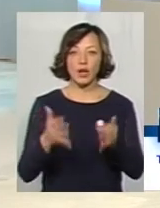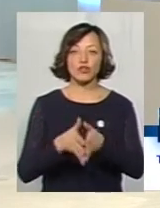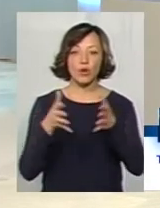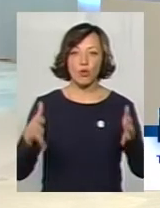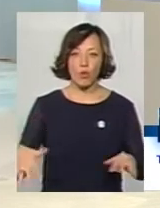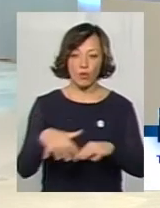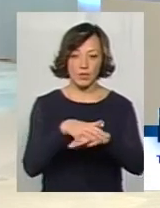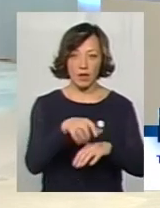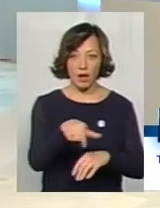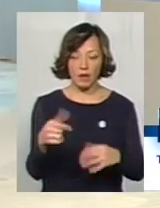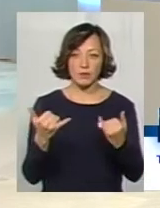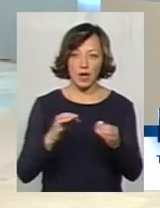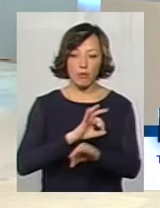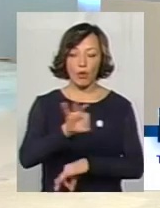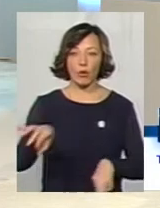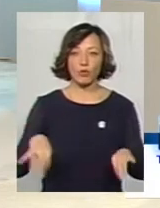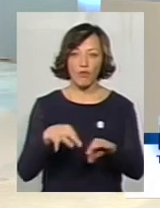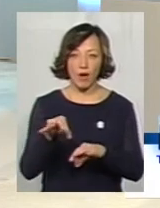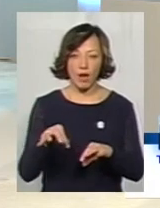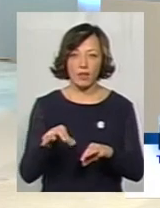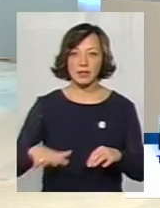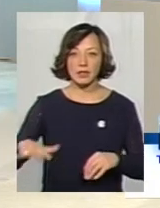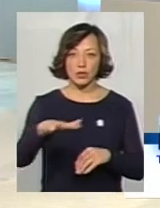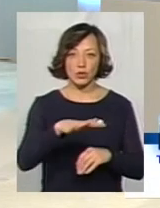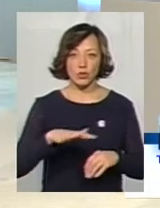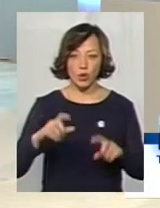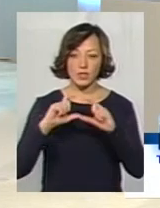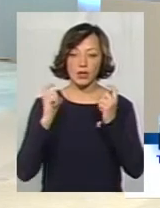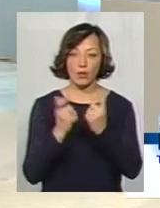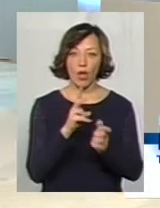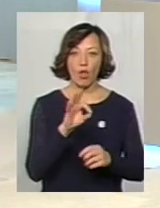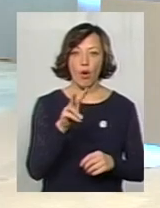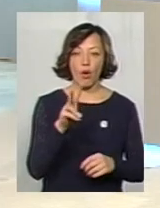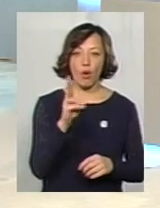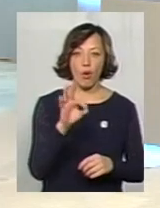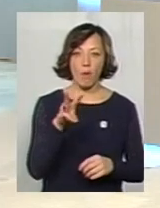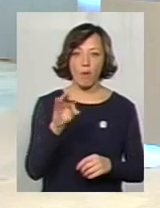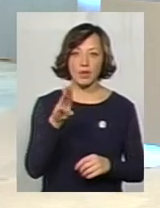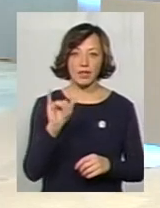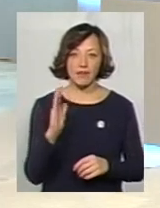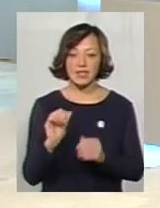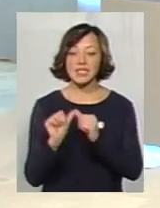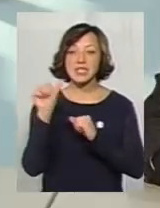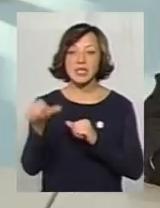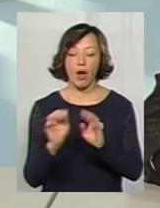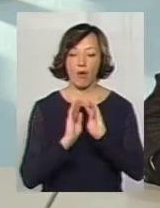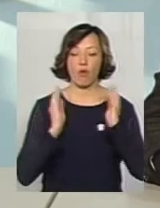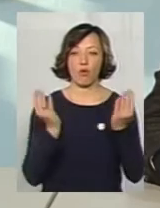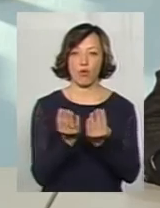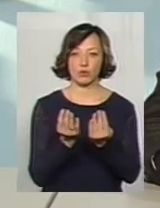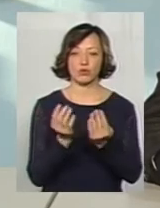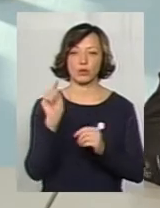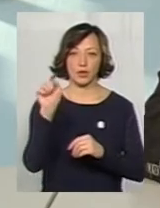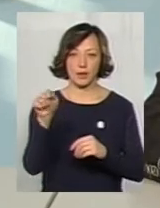загалу ми зараз проєктували на території стадіону «Локомотив» за огрожою, де, скажімо,